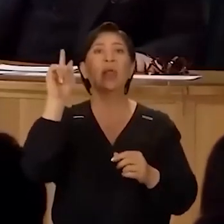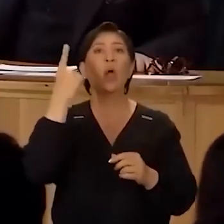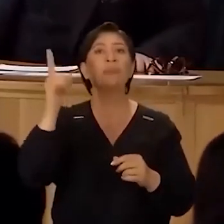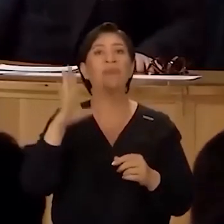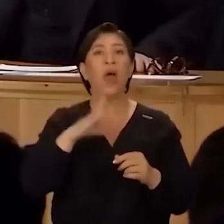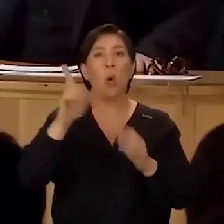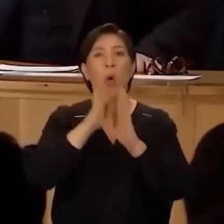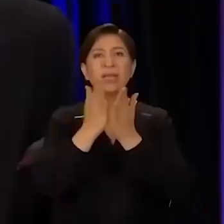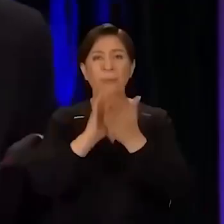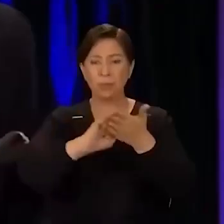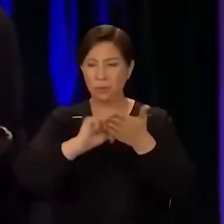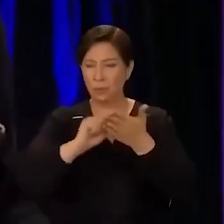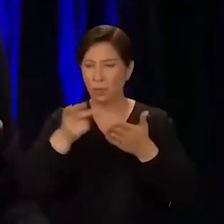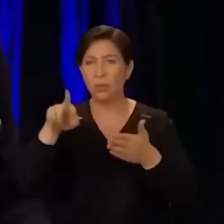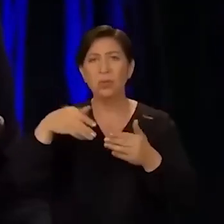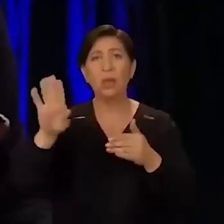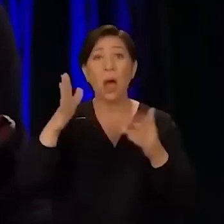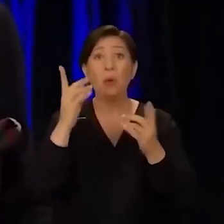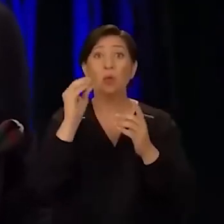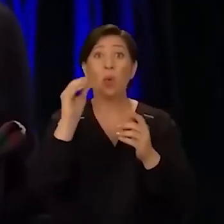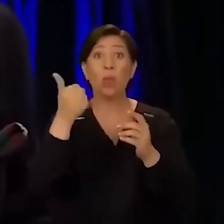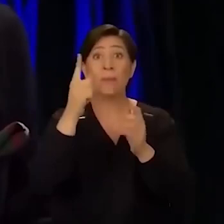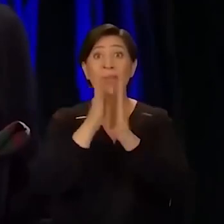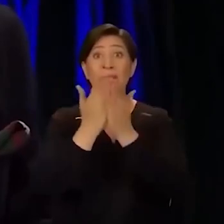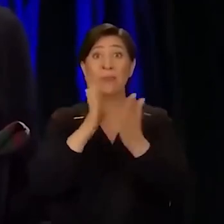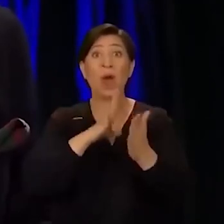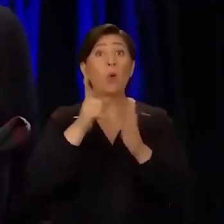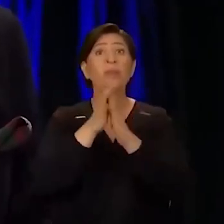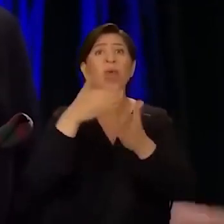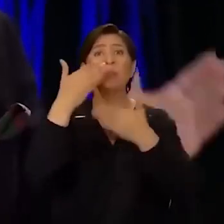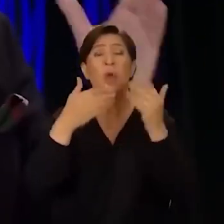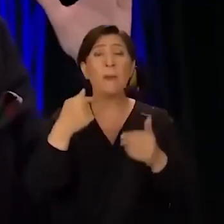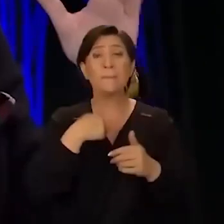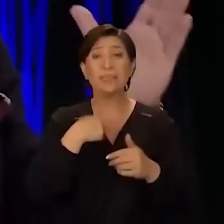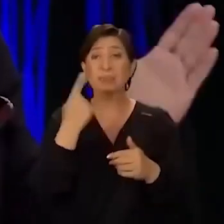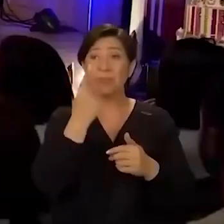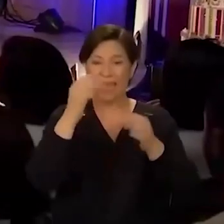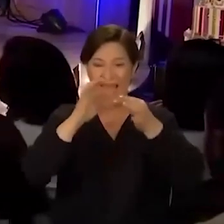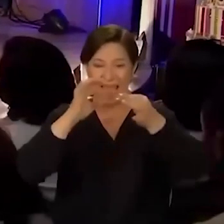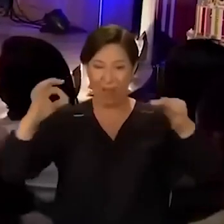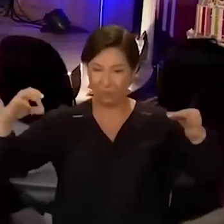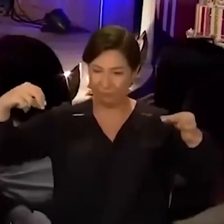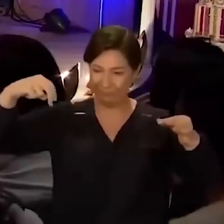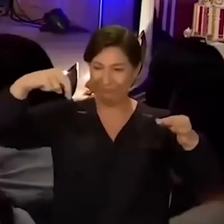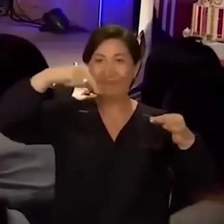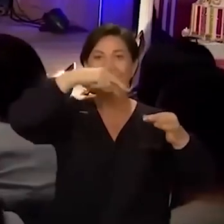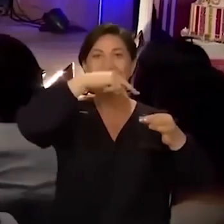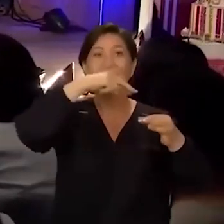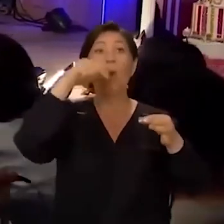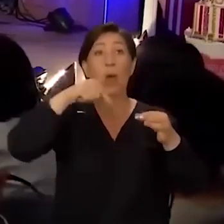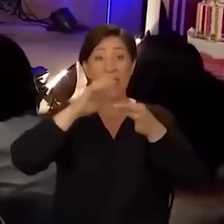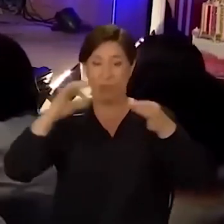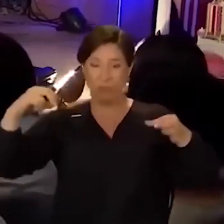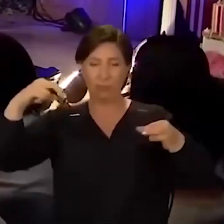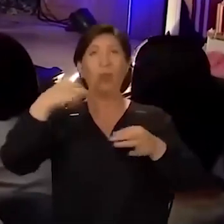O kitabında, öldü gitti ama çok önemli bir kitabı var. O kitabında anlatıyor. Diyor ki, biz bir ip cambazını diyor, ipin